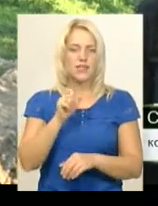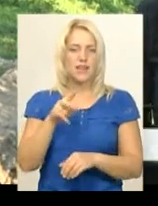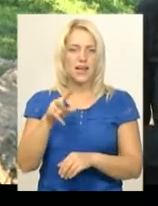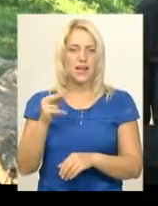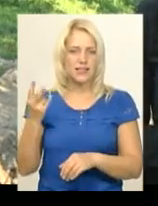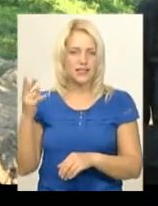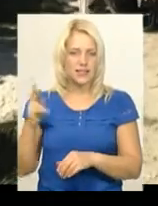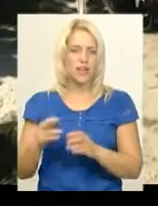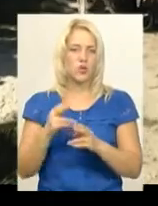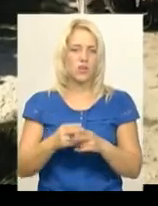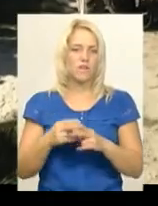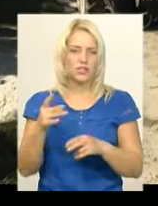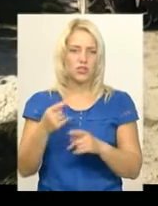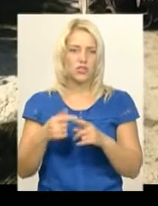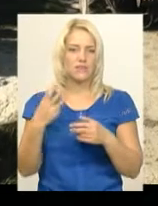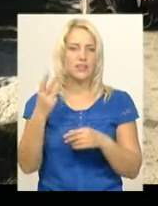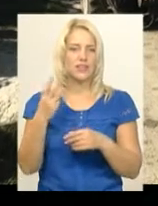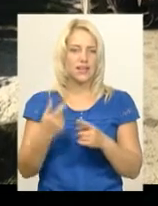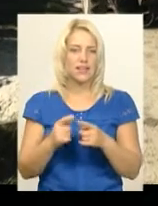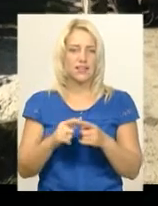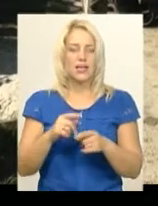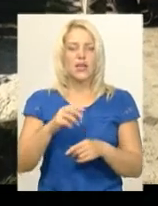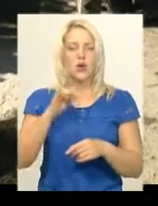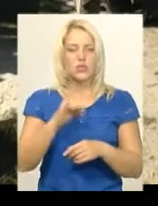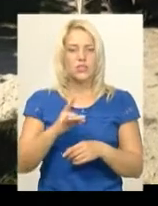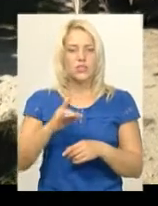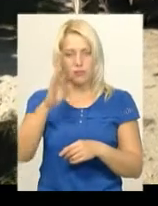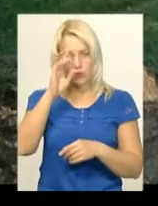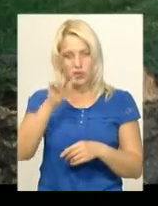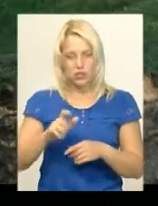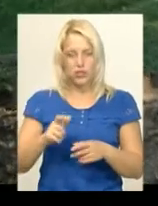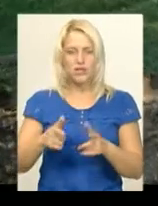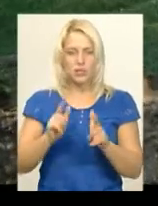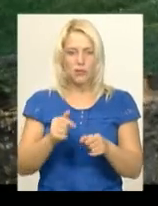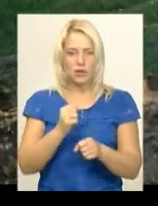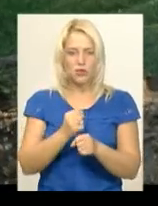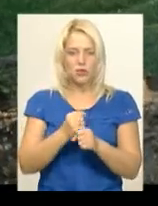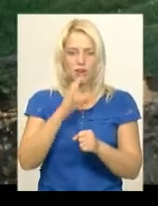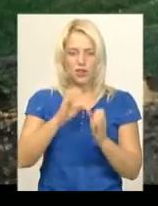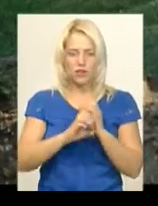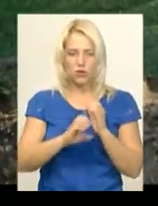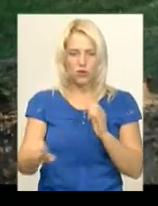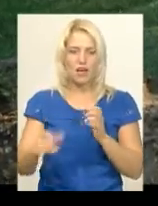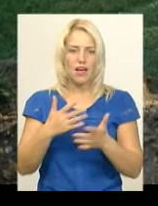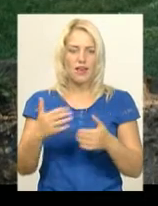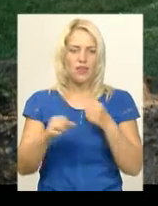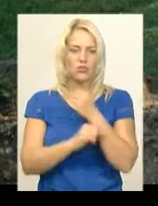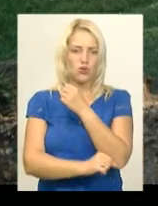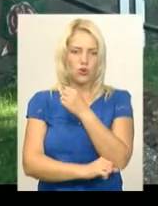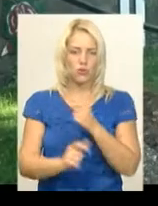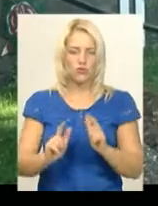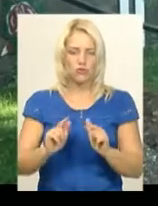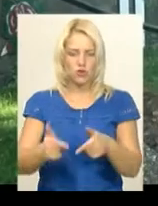куди проводять водопровід. Житель Залістів Руслан Макаров зголосився працювати на прокладенні водогону різноробом. Він увійшов до новоствореного